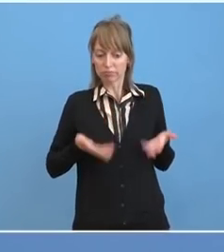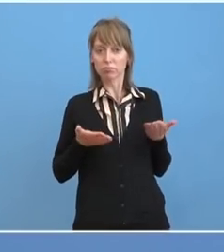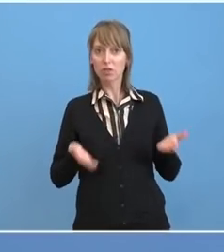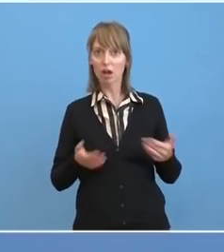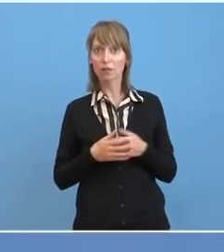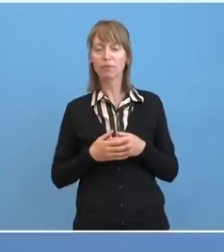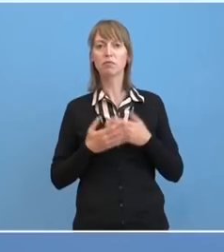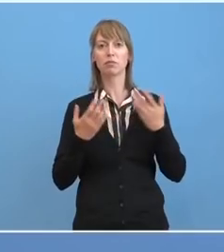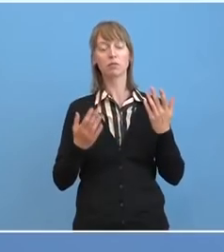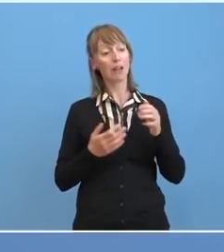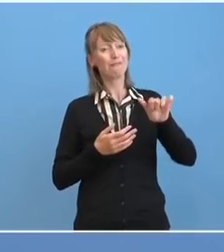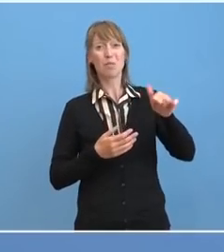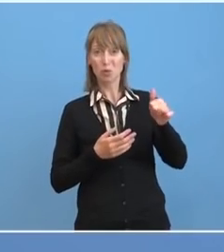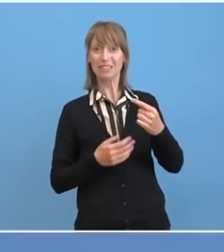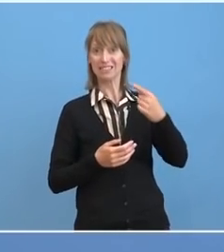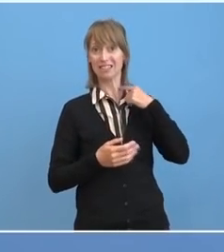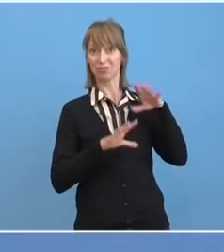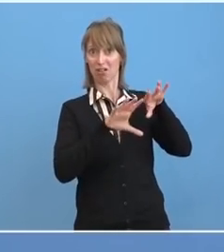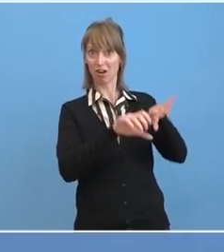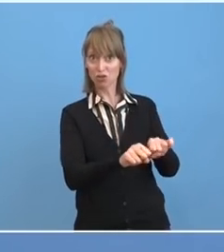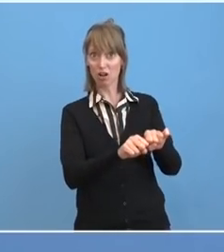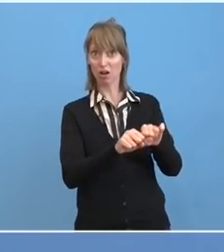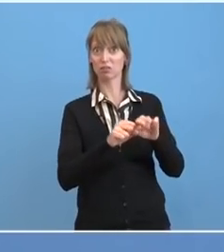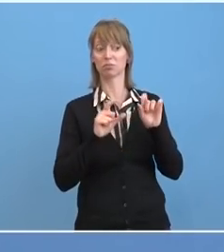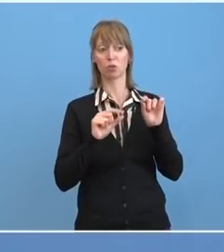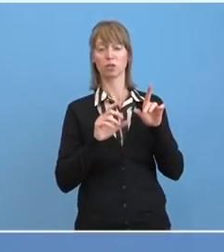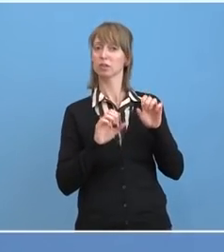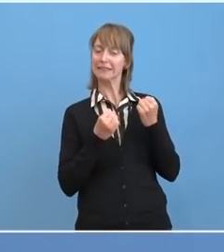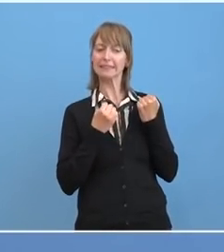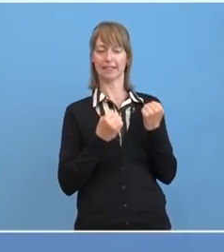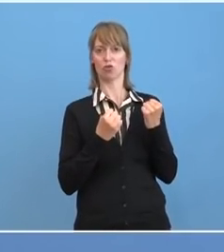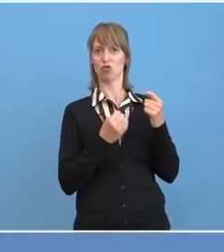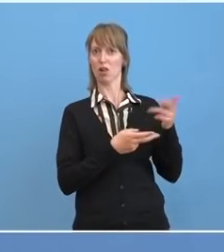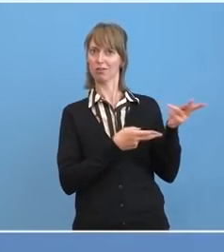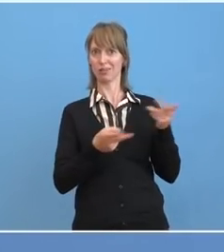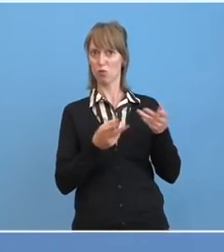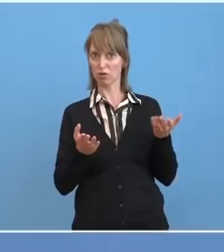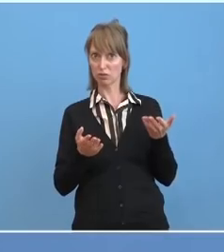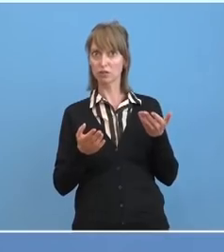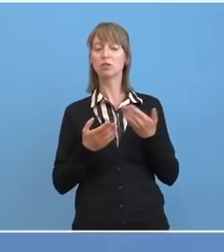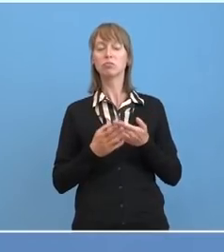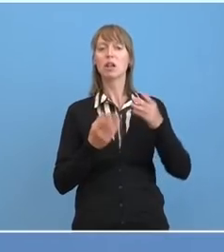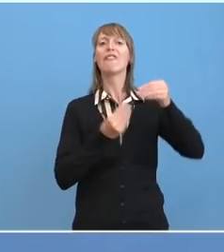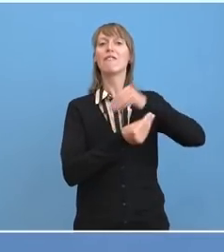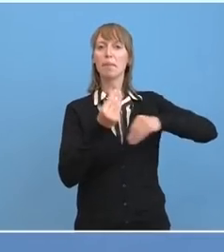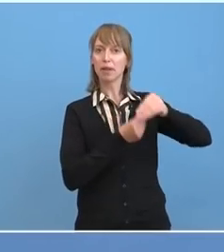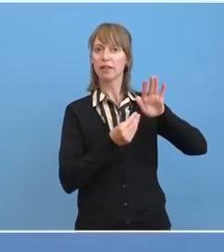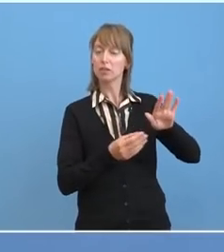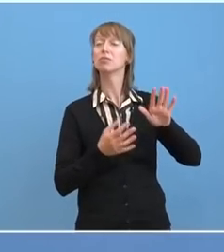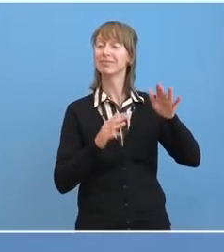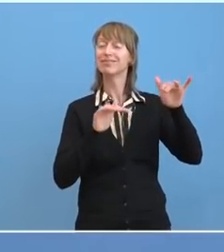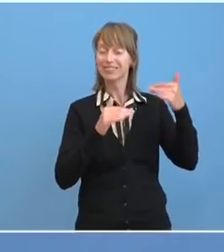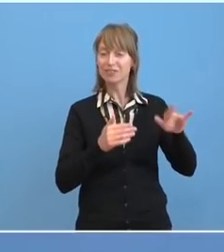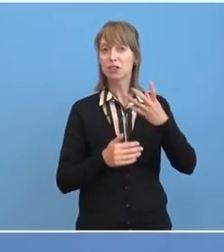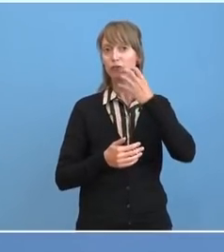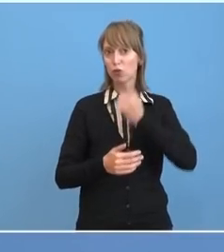Giftanschlag verübt worden ist, sicherzustellen. Der Wunsch der Familie bestand. Die Reise von Omsk nach Berlin ist